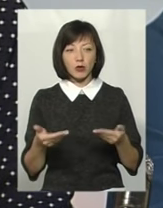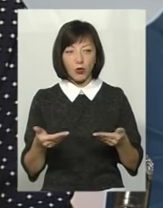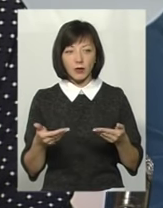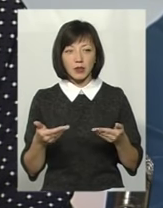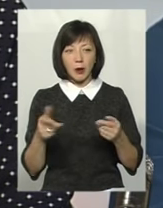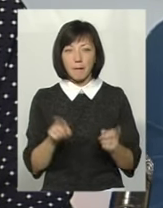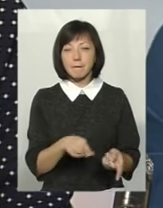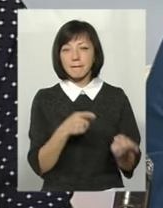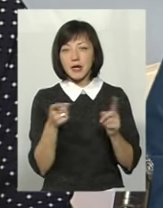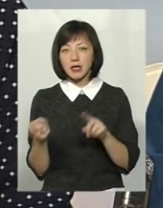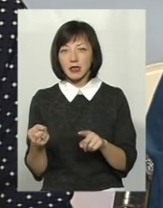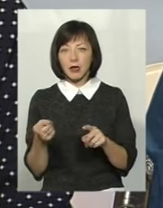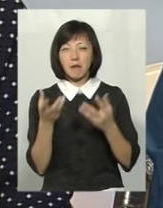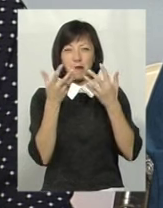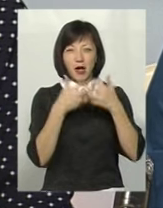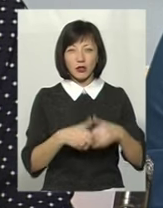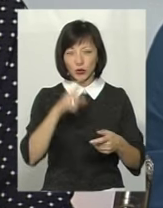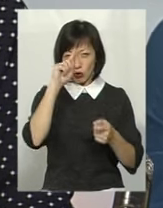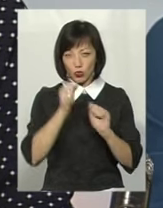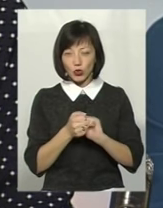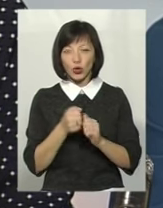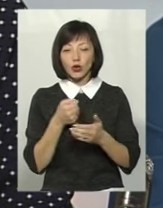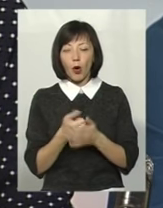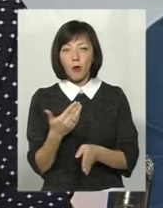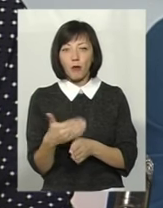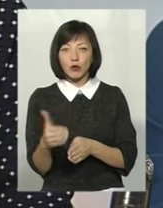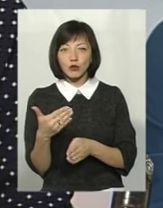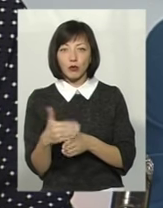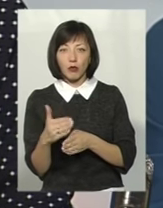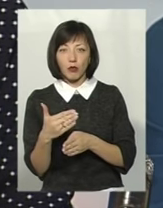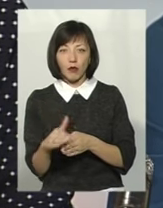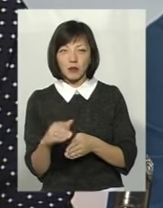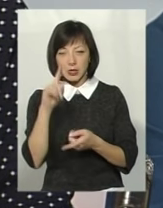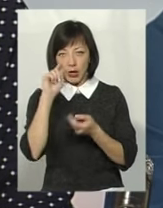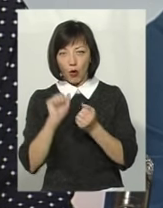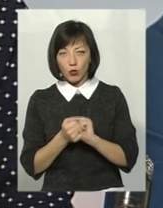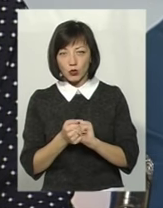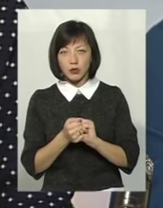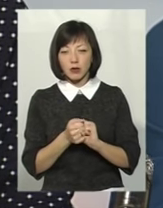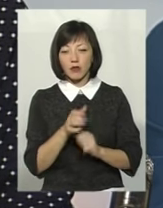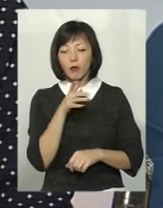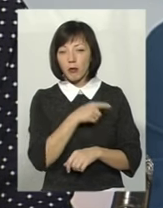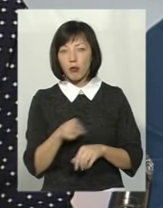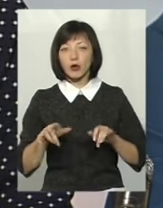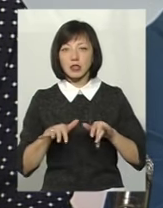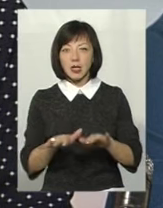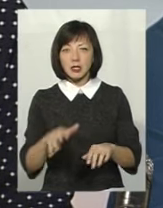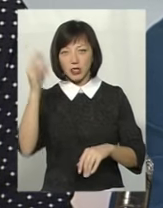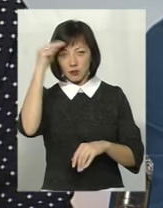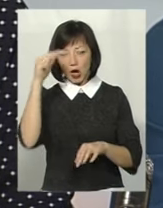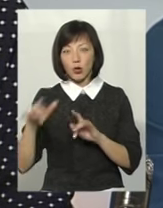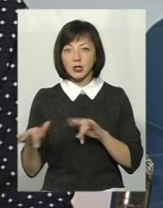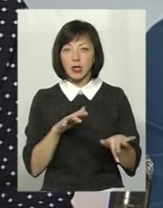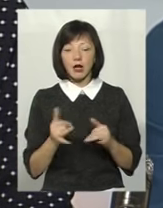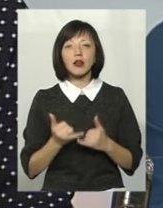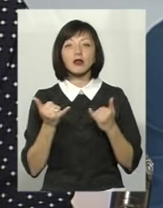перейти від механічного заучування до поступового заучування під процесі навчальної діяльності.